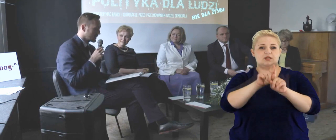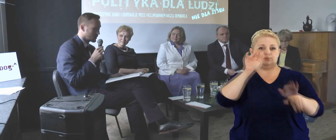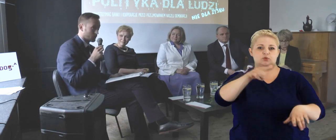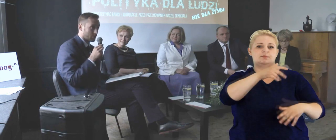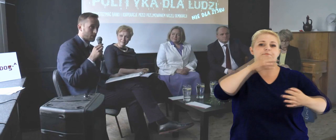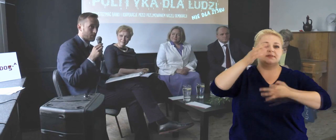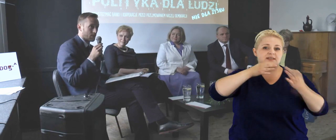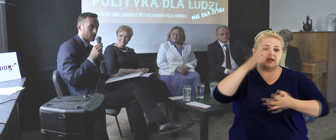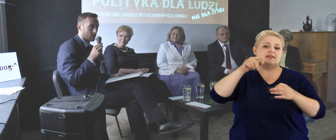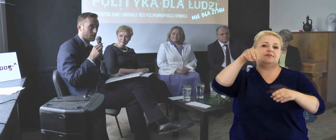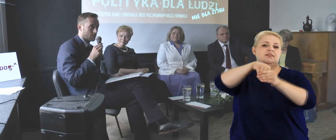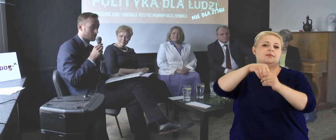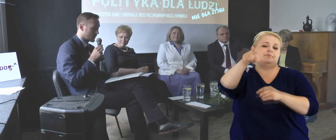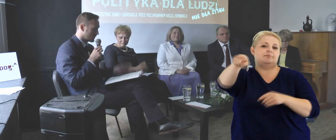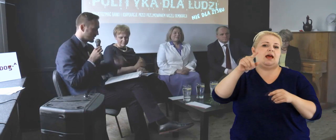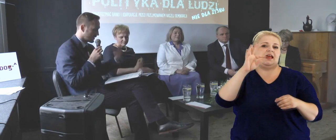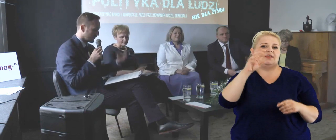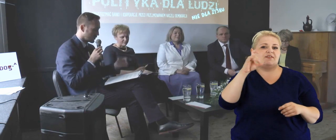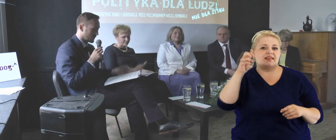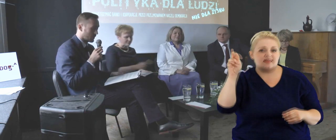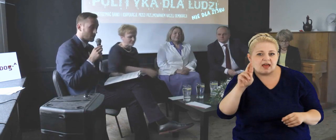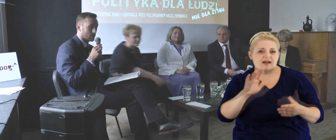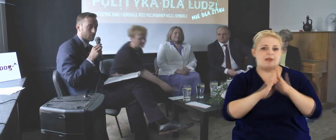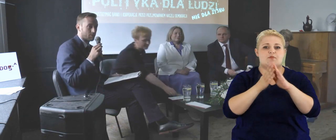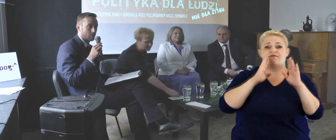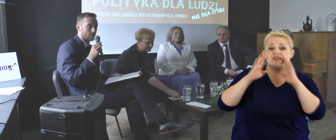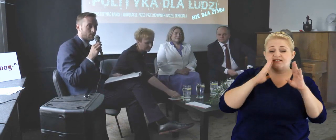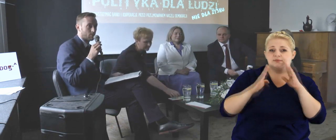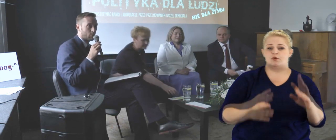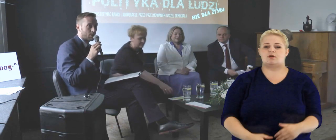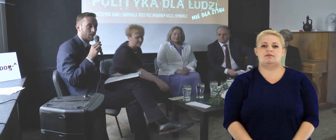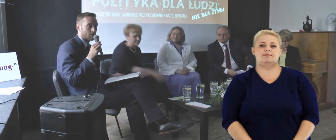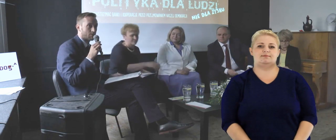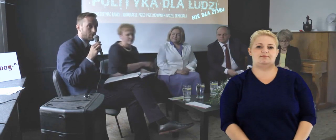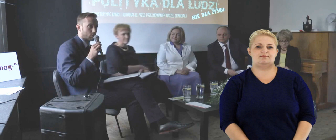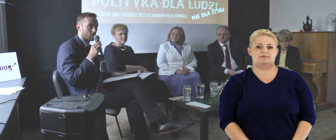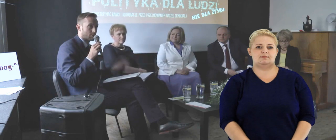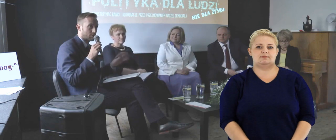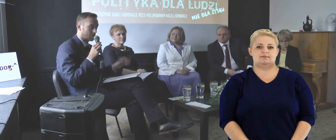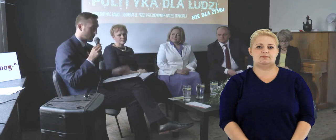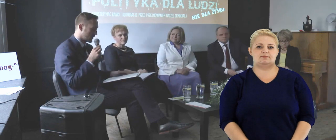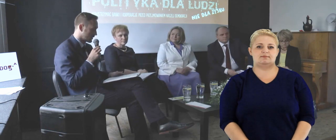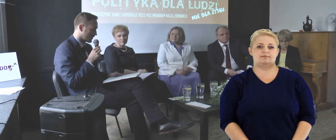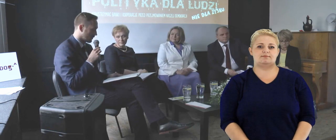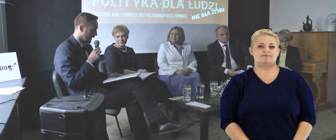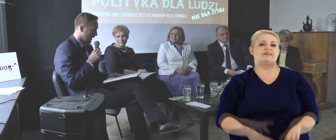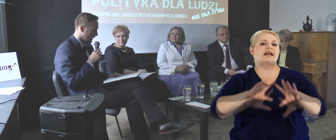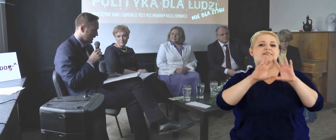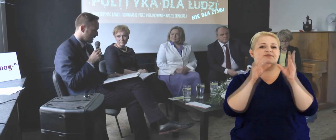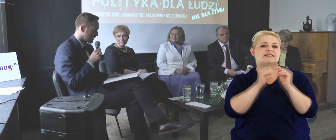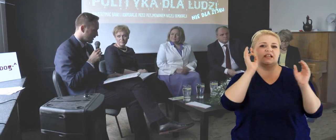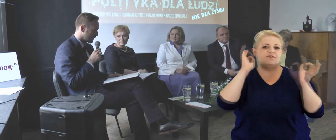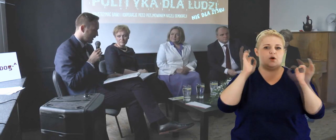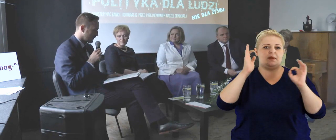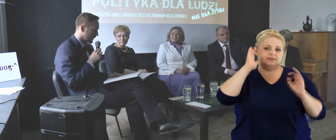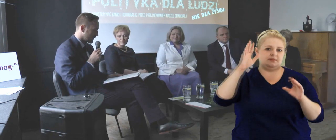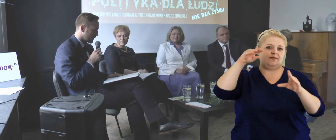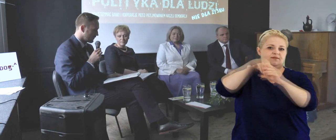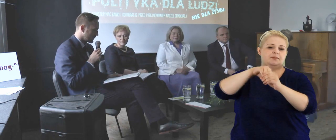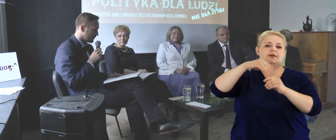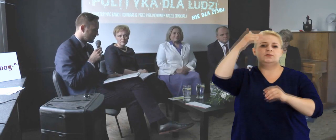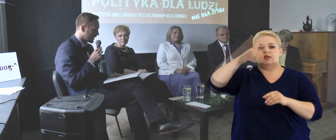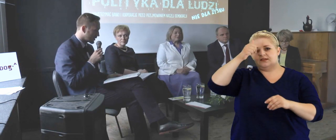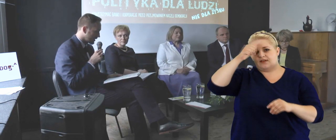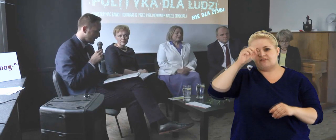sieci. Też można zadawać pytania za pośrednictwem Twittera czy Facebooka. Wszystkie informacje są na stronie